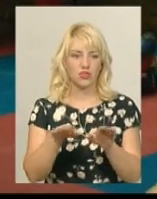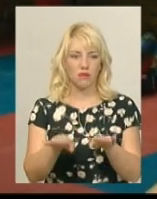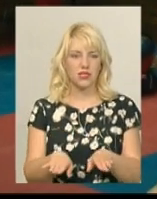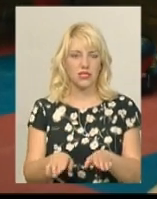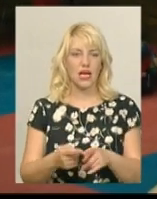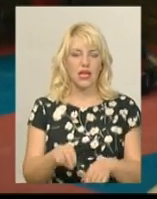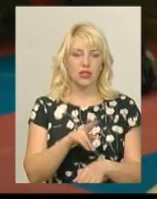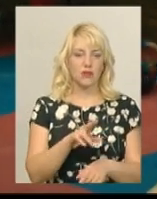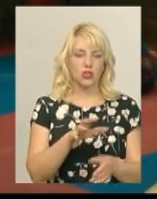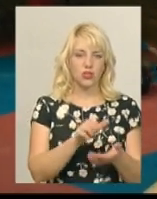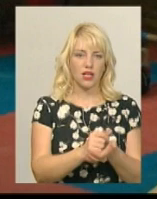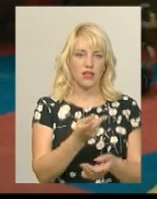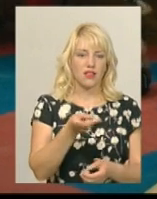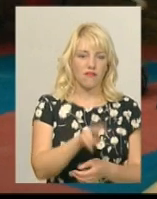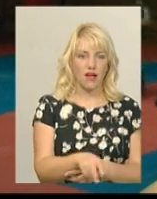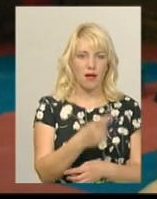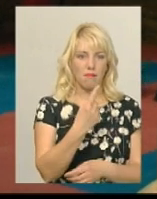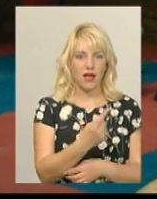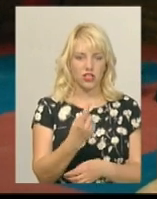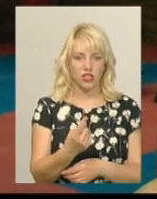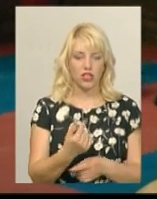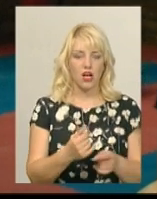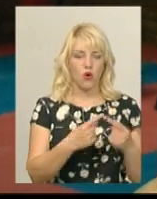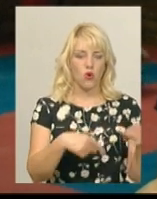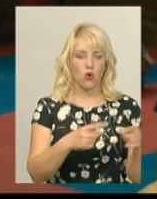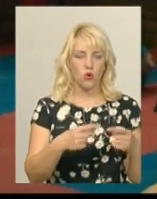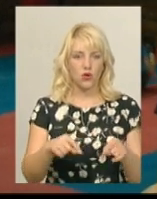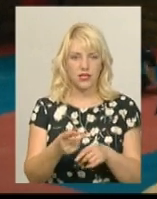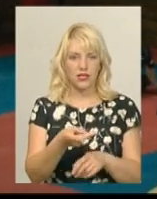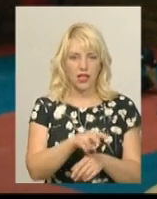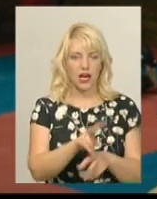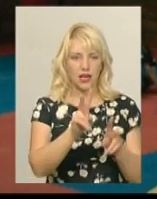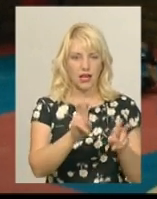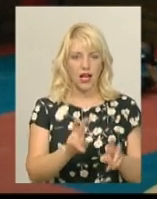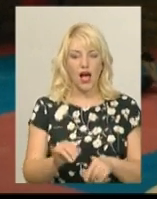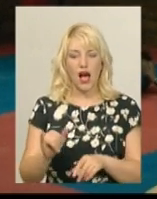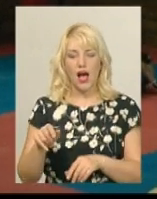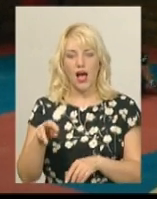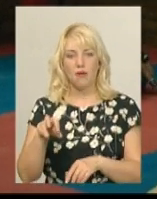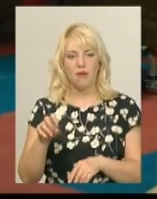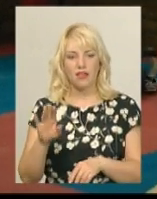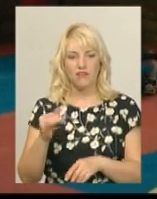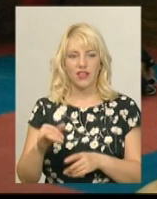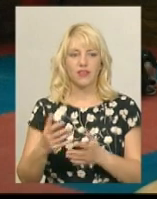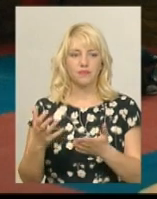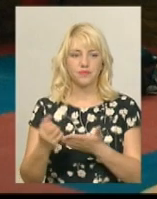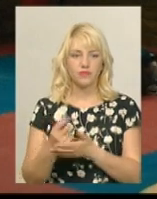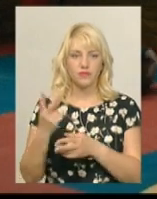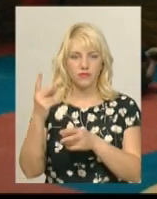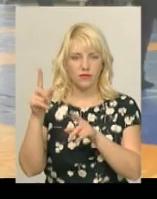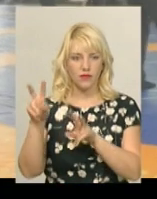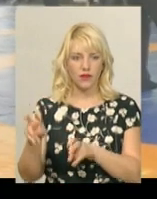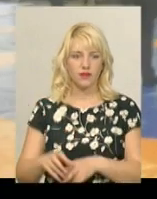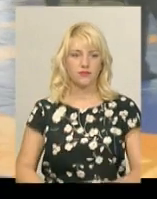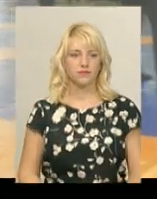Дмитро взяв два перші у розділі «Традішн» і «Греплінг» в «Новгій», а Матвій взяв у мене перші у розділі «Греплінг» – це боротьба в